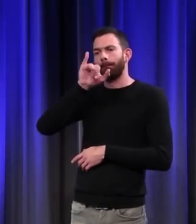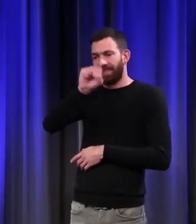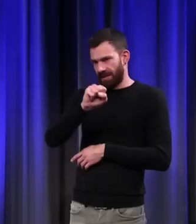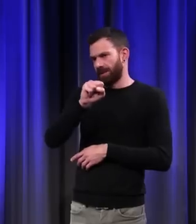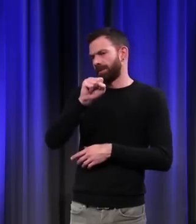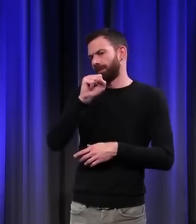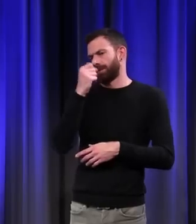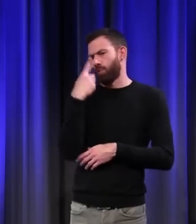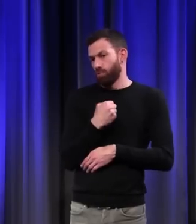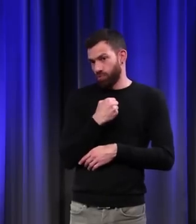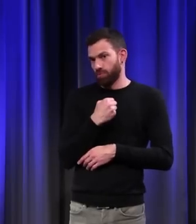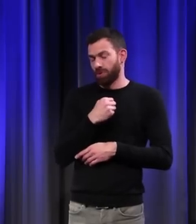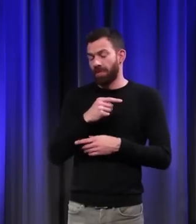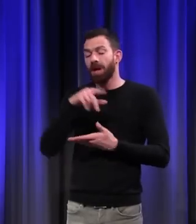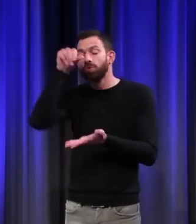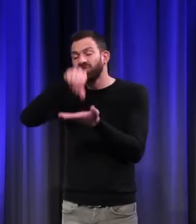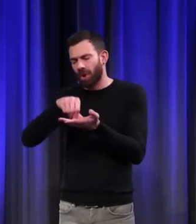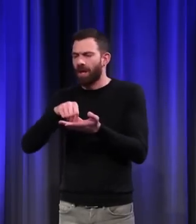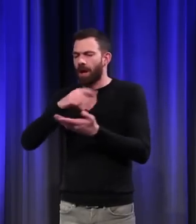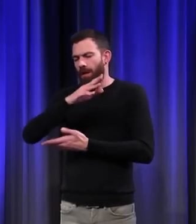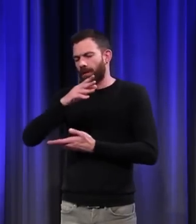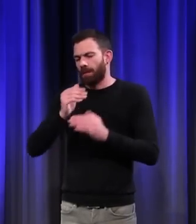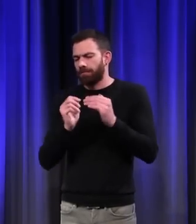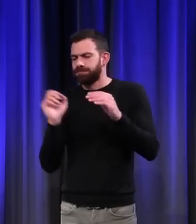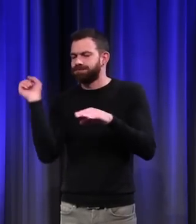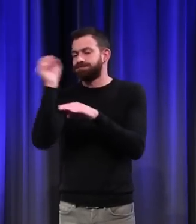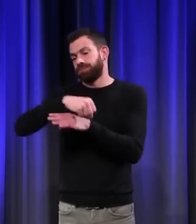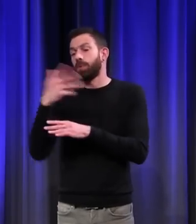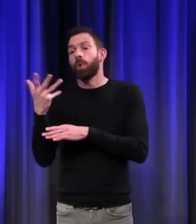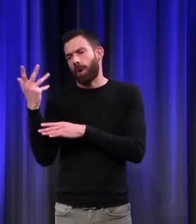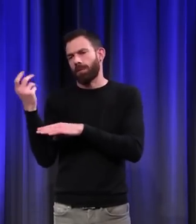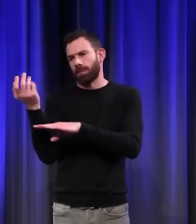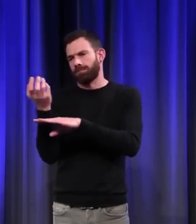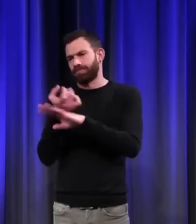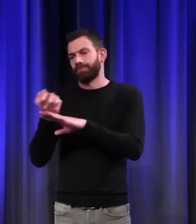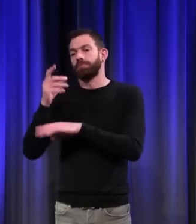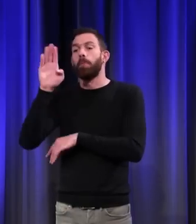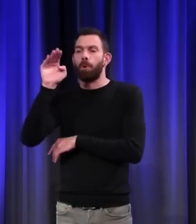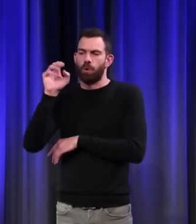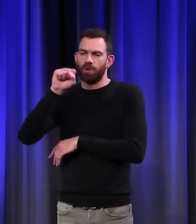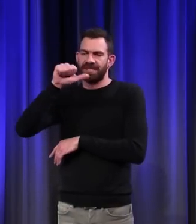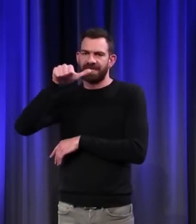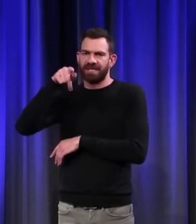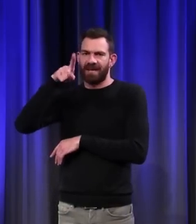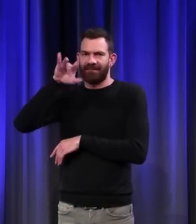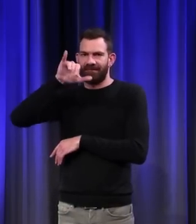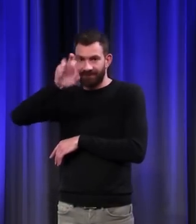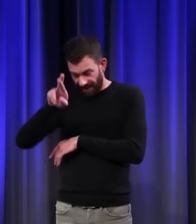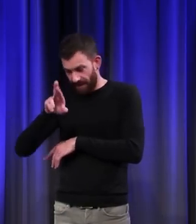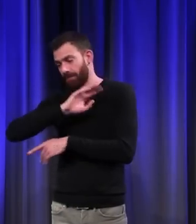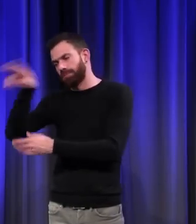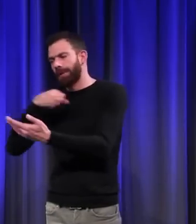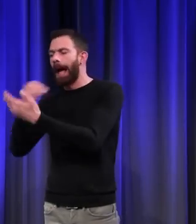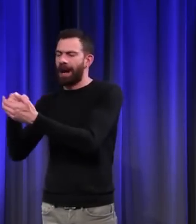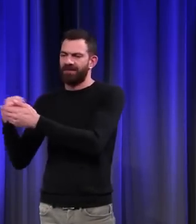-Âge central, le saphir prend la place du rubis comme première pierre précieuse. Puis, à la fin du Moyen-Âge, c'est le diamant qui l